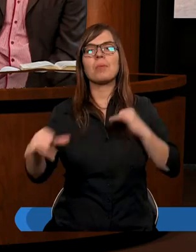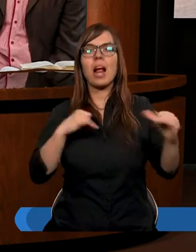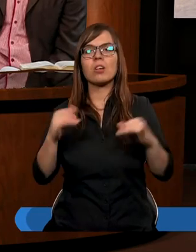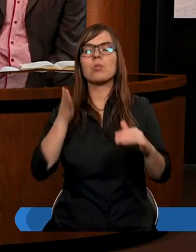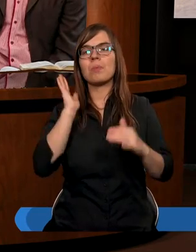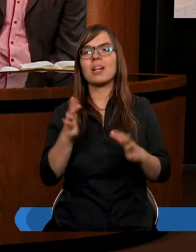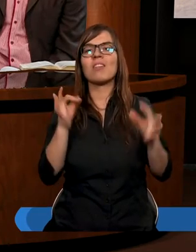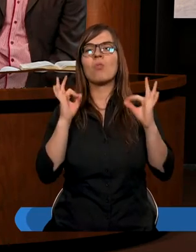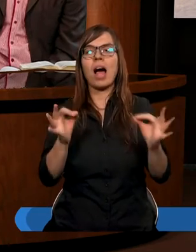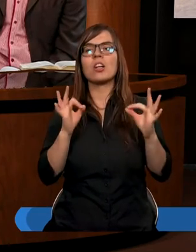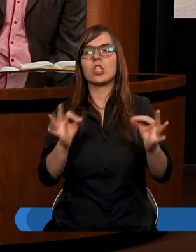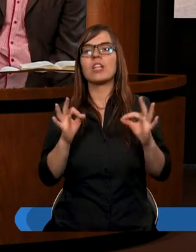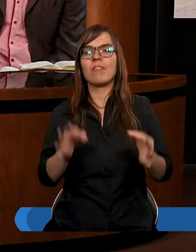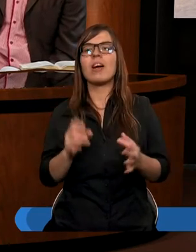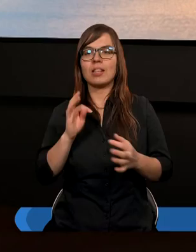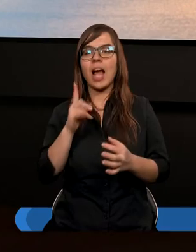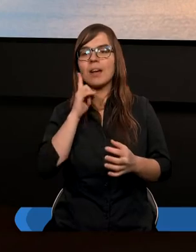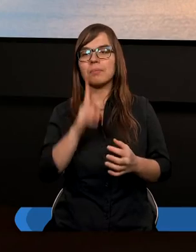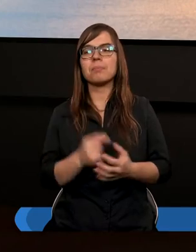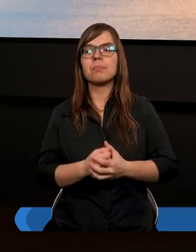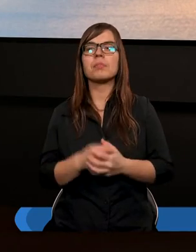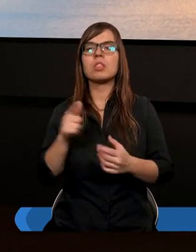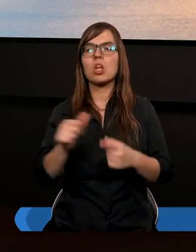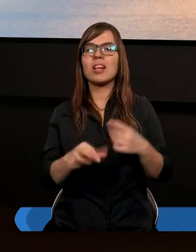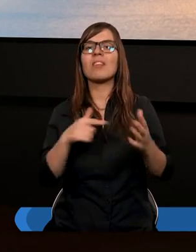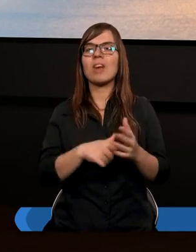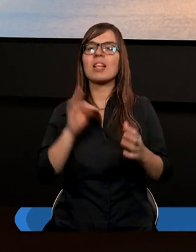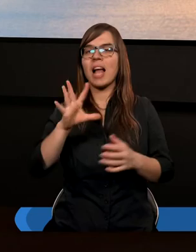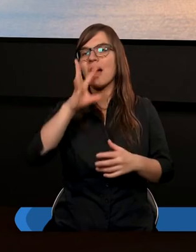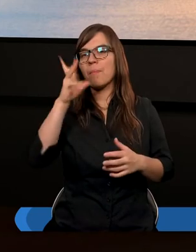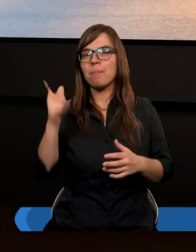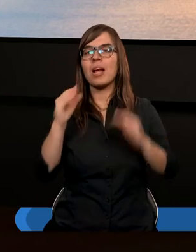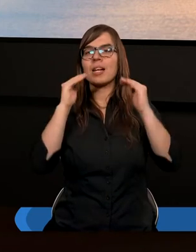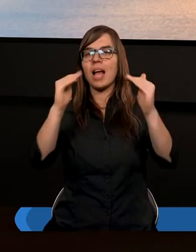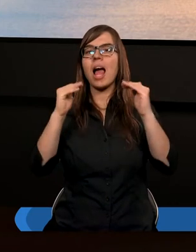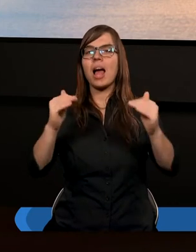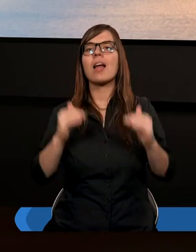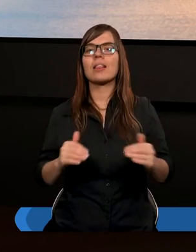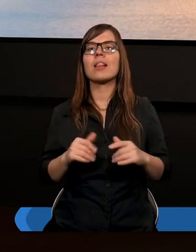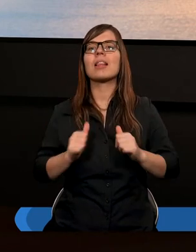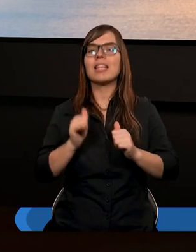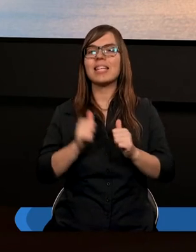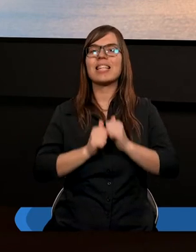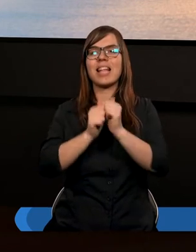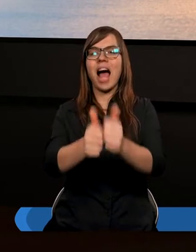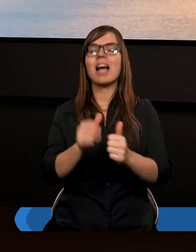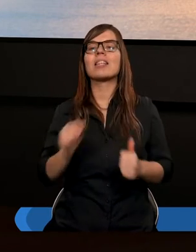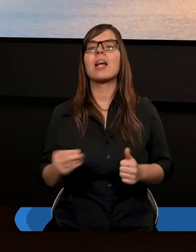zarządzaniu będzie właściwe tak i dlatego jest takie piękne zdanie